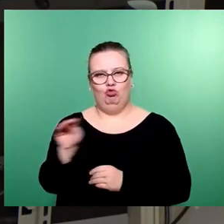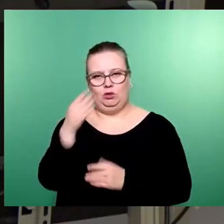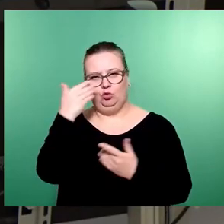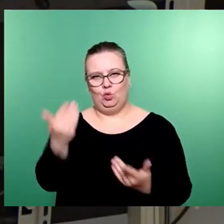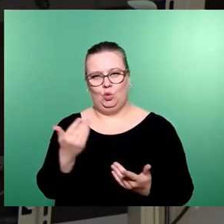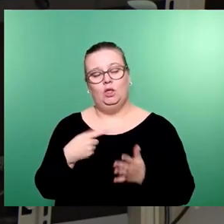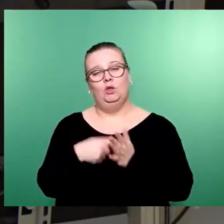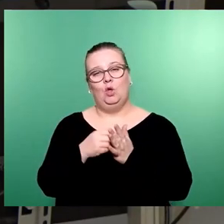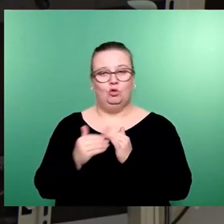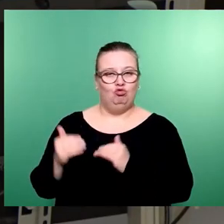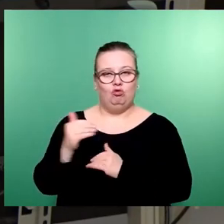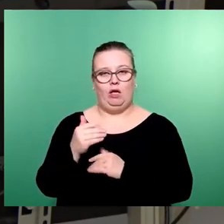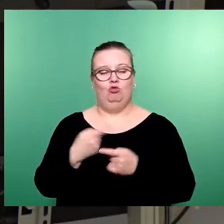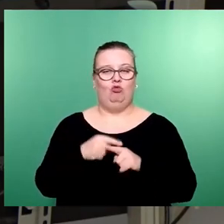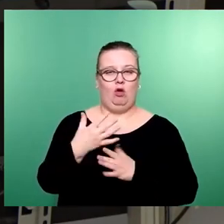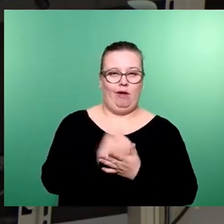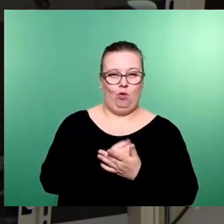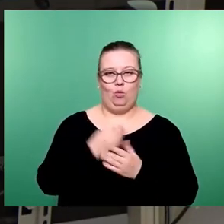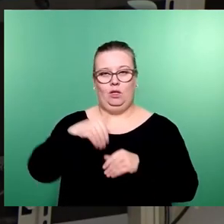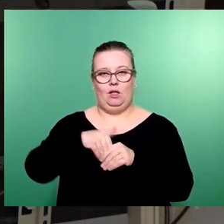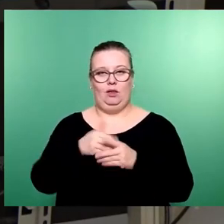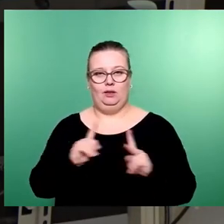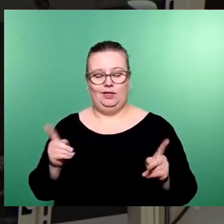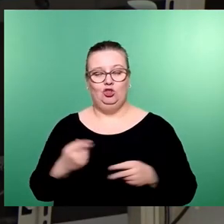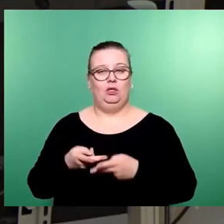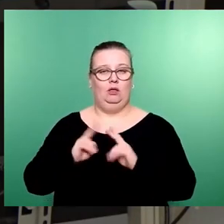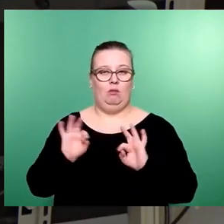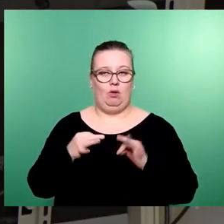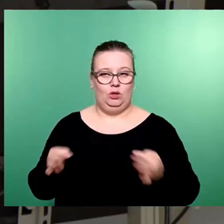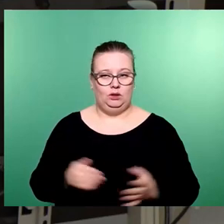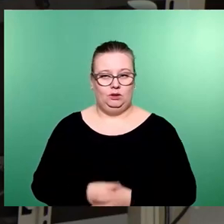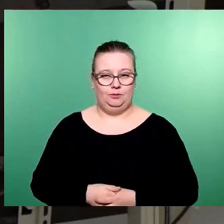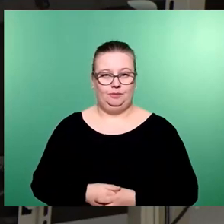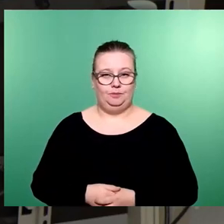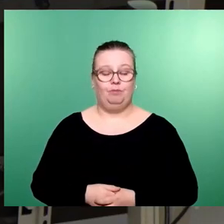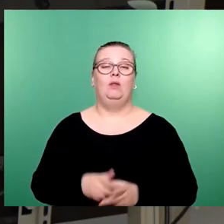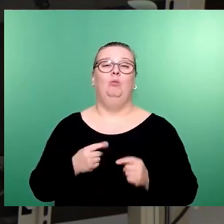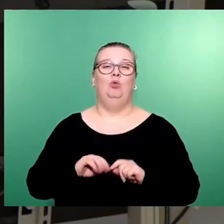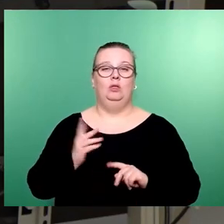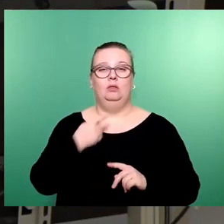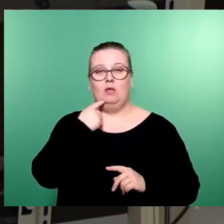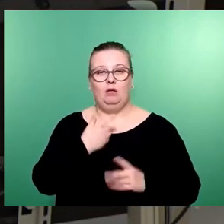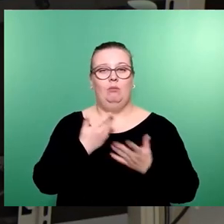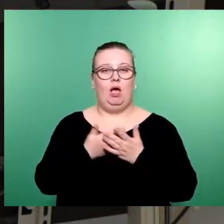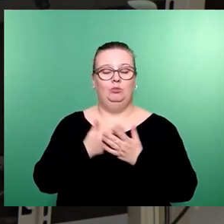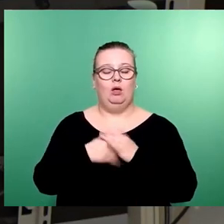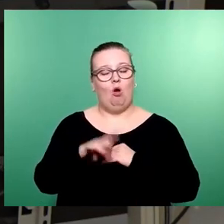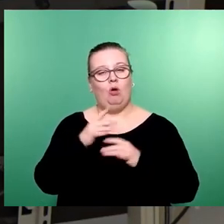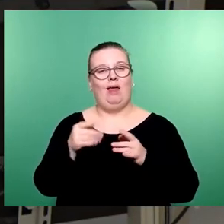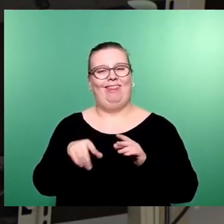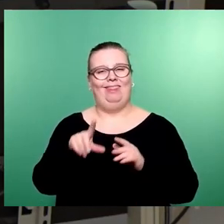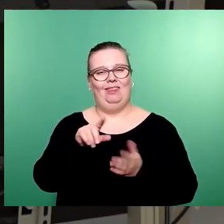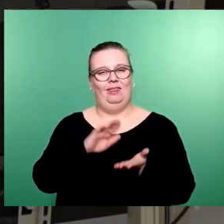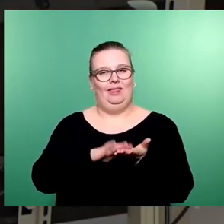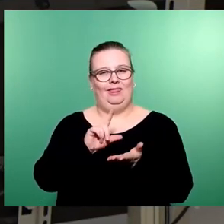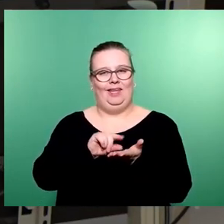Kostensteigerungen, Gebühren oder Steuererhöhungen sind nicht enthalten, Kredite sind nicht geplant. Mit der Gasmaßgabe niedrigerer Kosten haben wir uns als FDP für uns